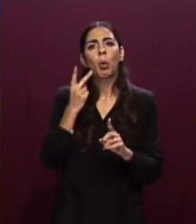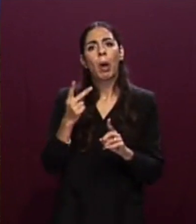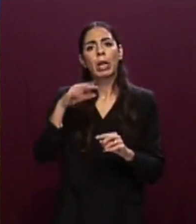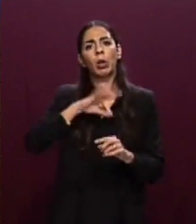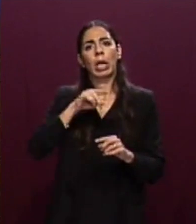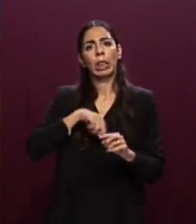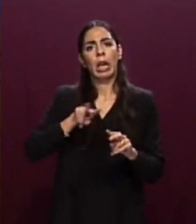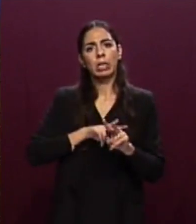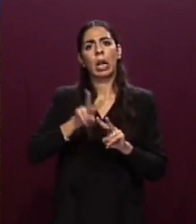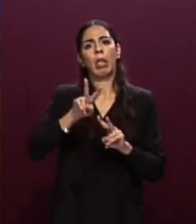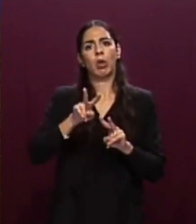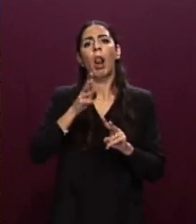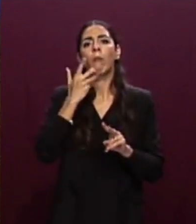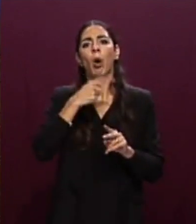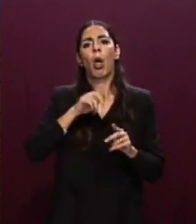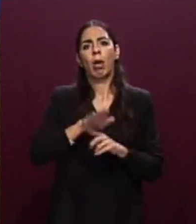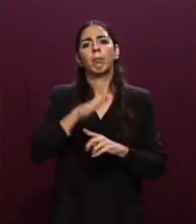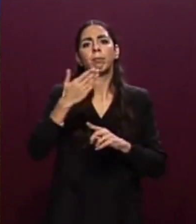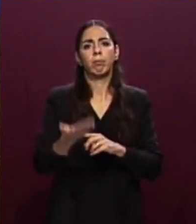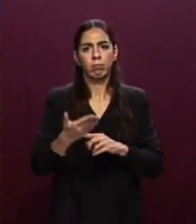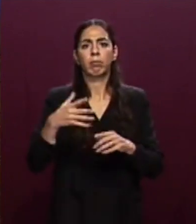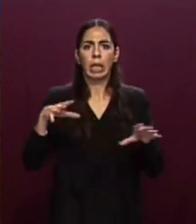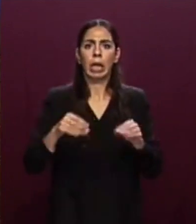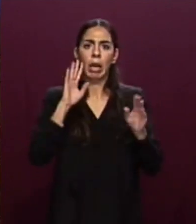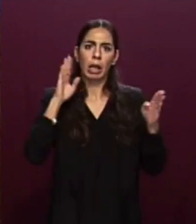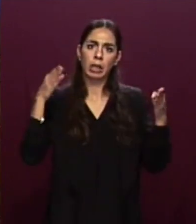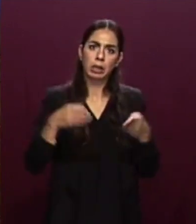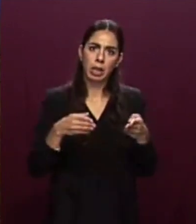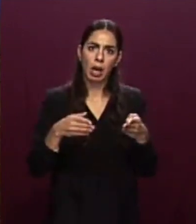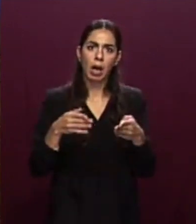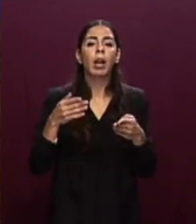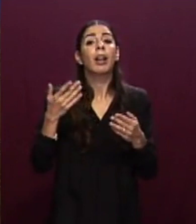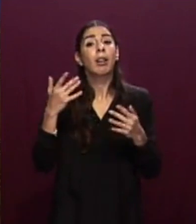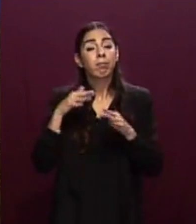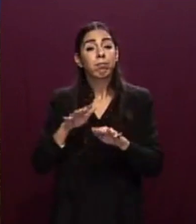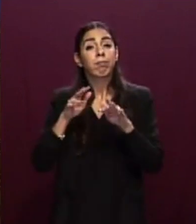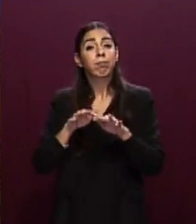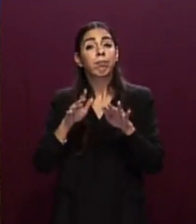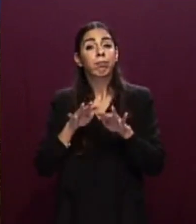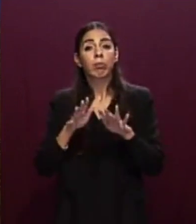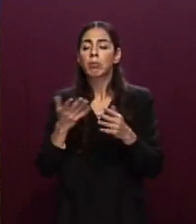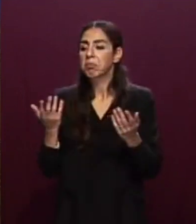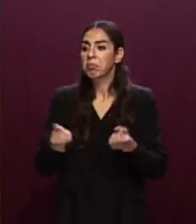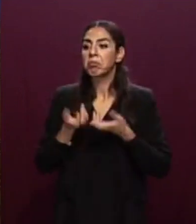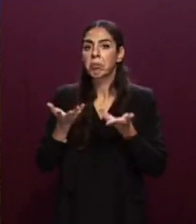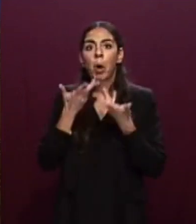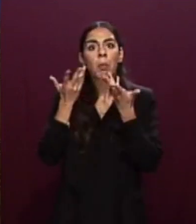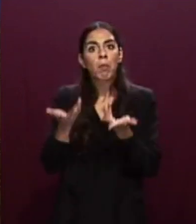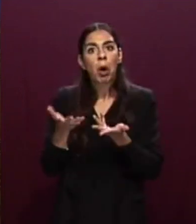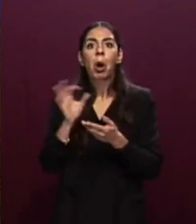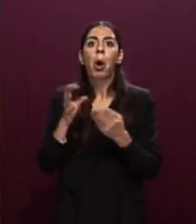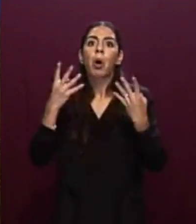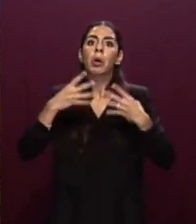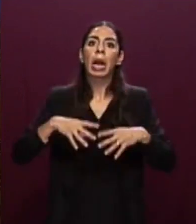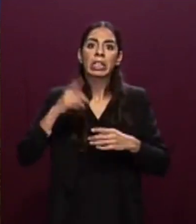È infatti indispensabile che la gestione dei flussi non sia abbandonata allo spontaneismo né tantomeno alle organizzazioni criminali